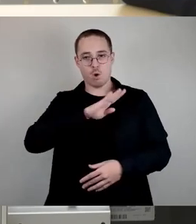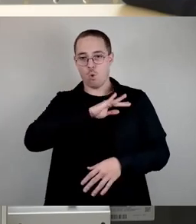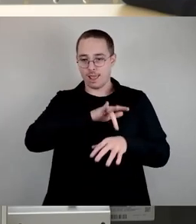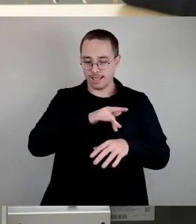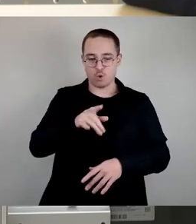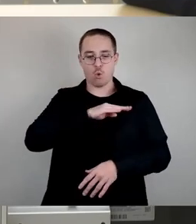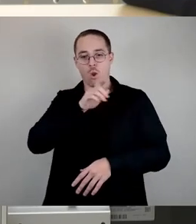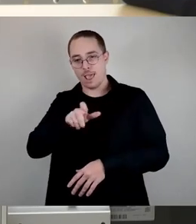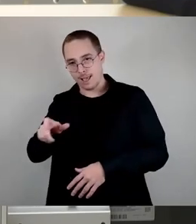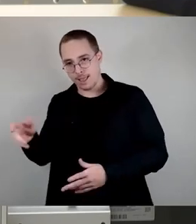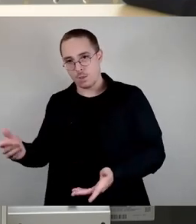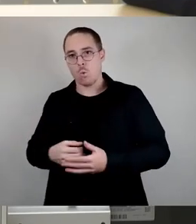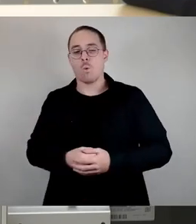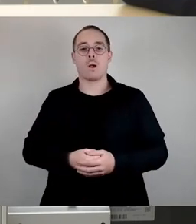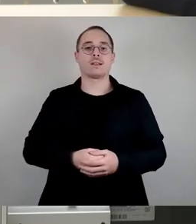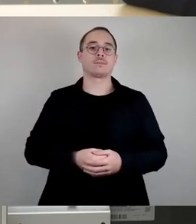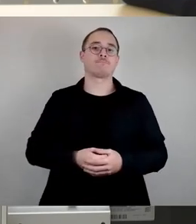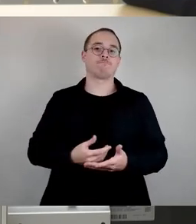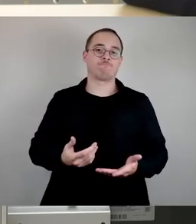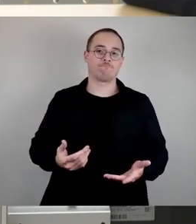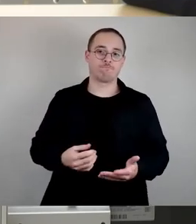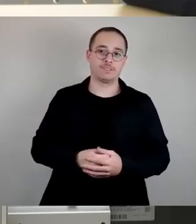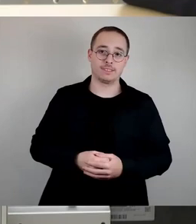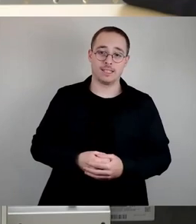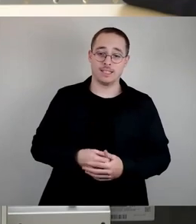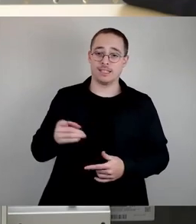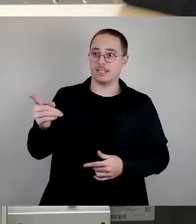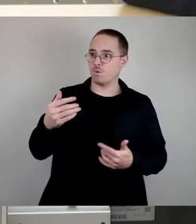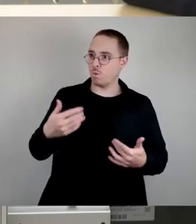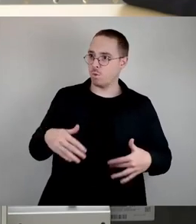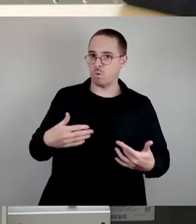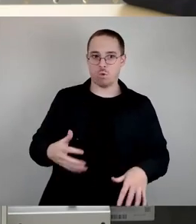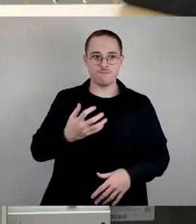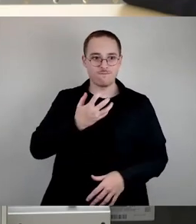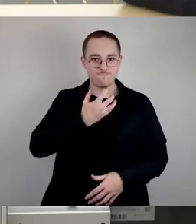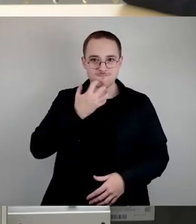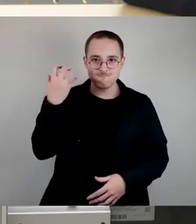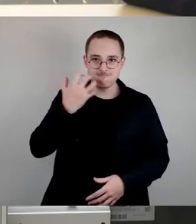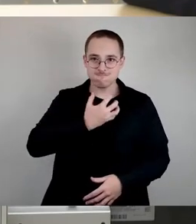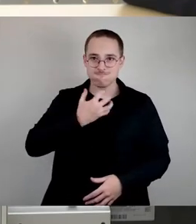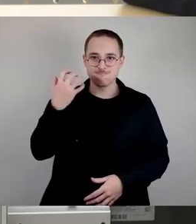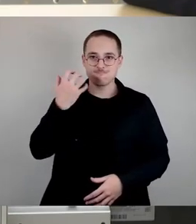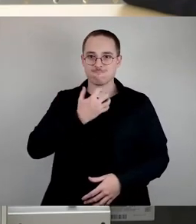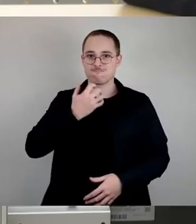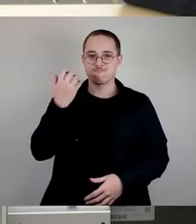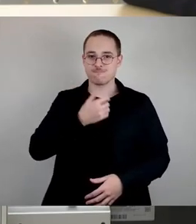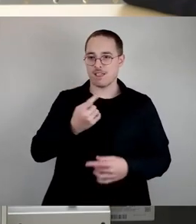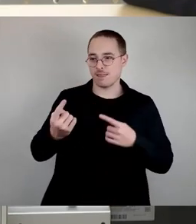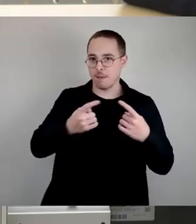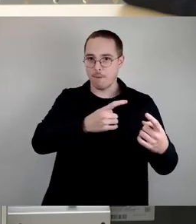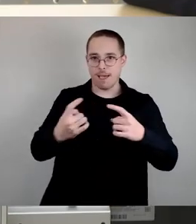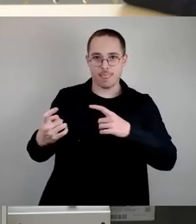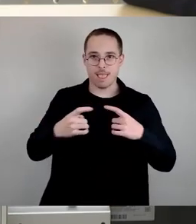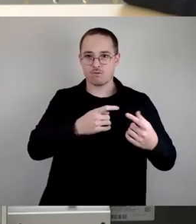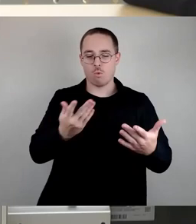und Herren. Die Wellen schlagen hoch und wenn man das so sich anhört, muss man feststellen, jede Partei